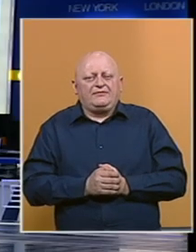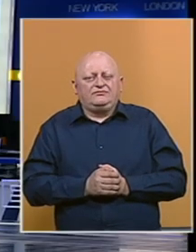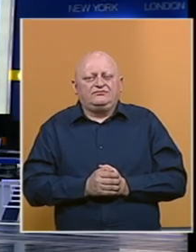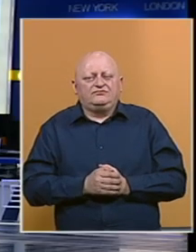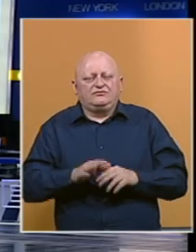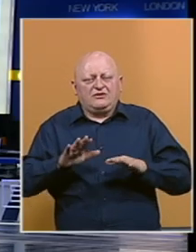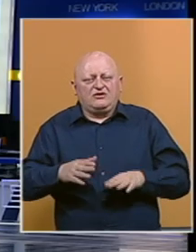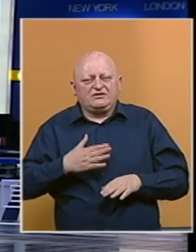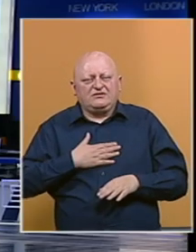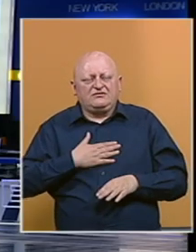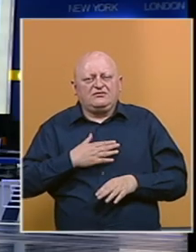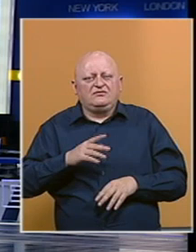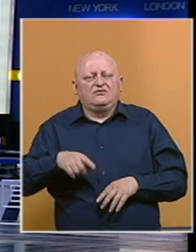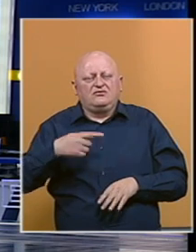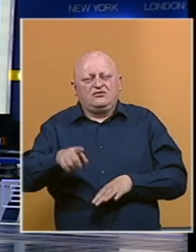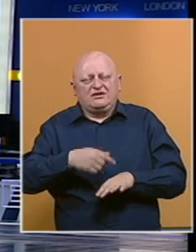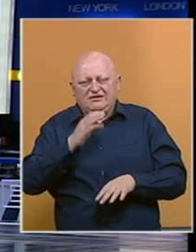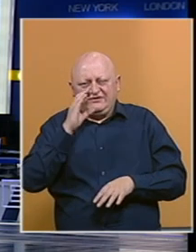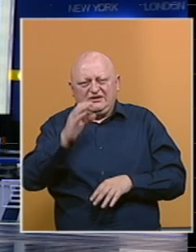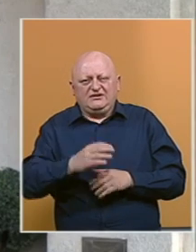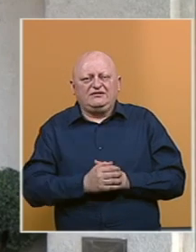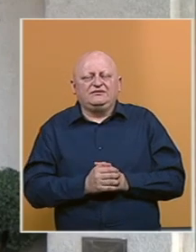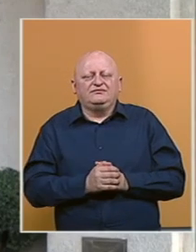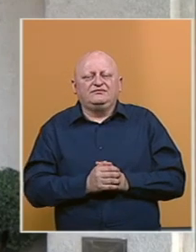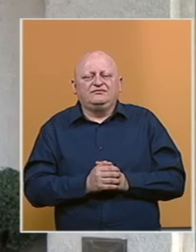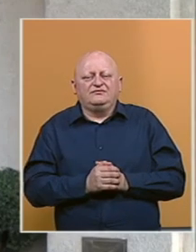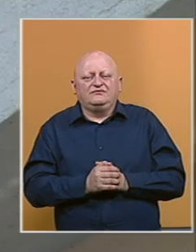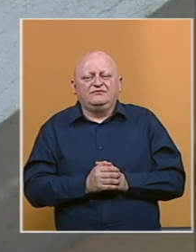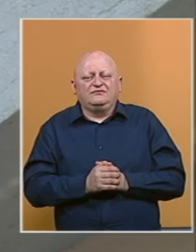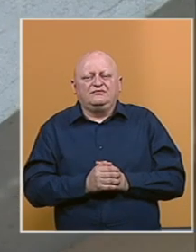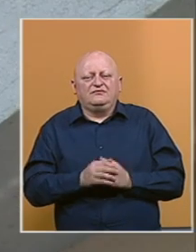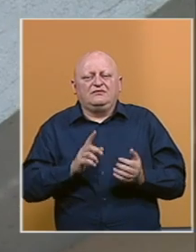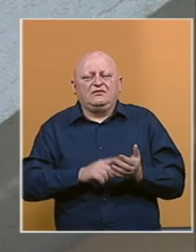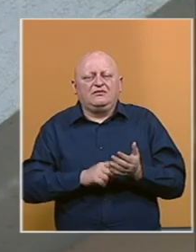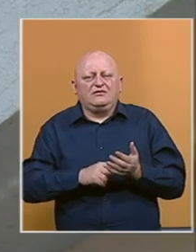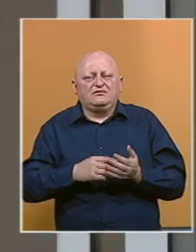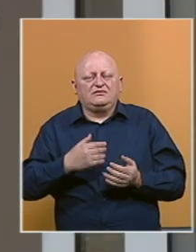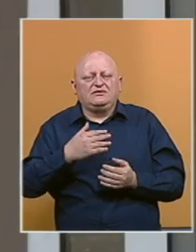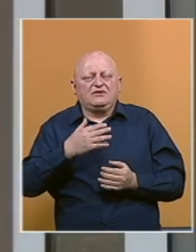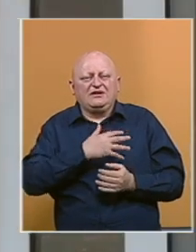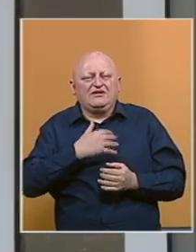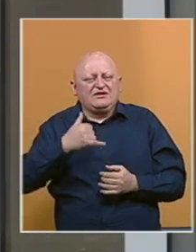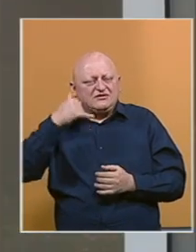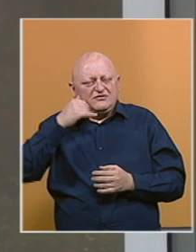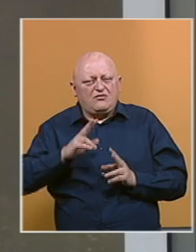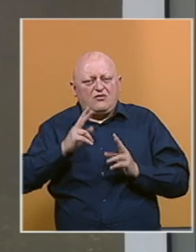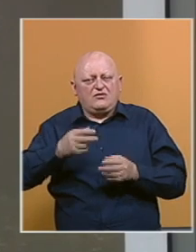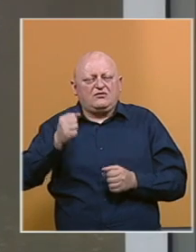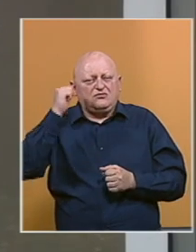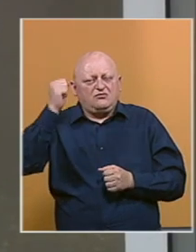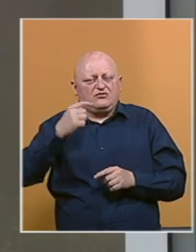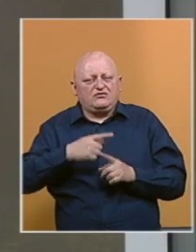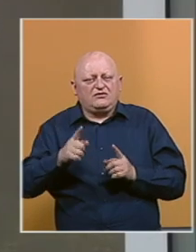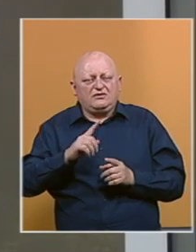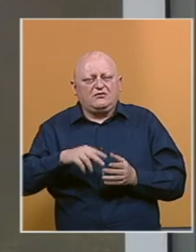Ostanite sa nama i u nastupku gledajte. Sindikat hrvatskih telekomunikacija Mostar najavljuje proteste